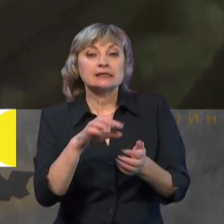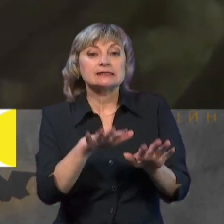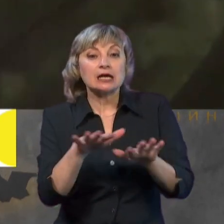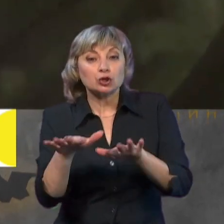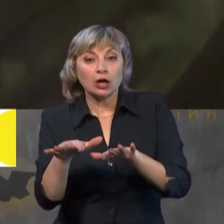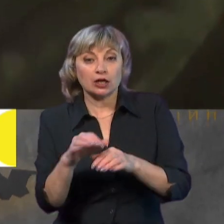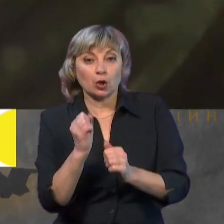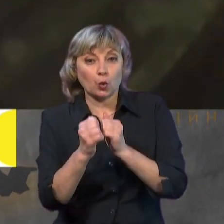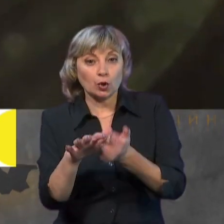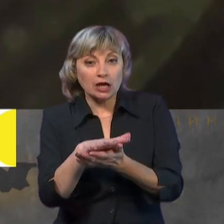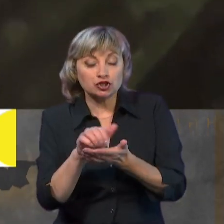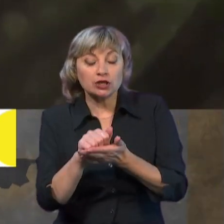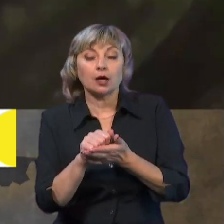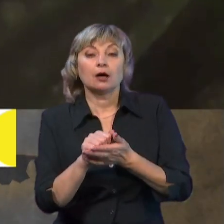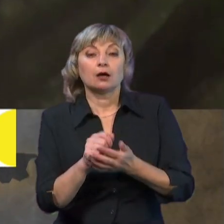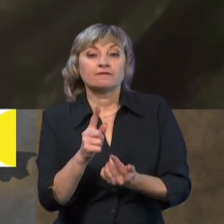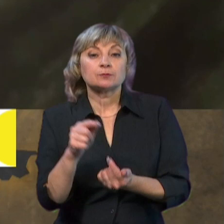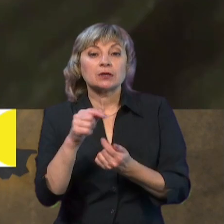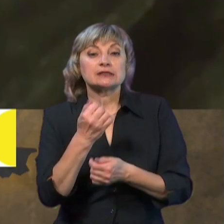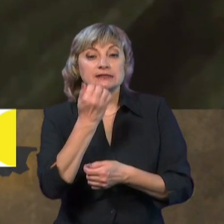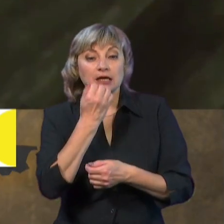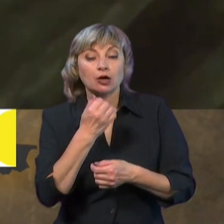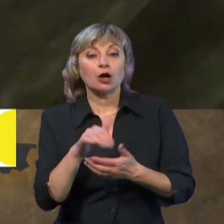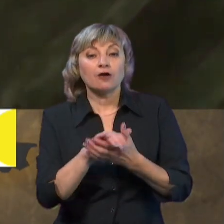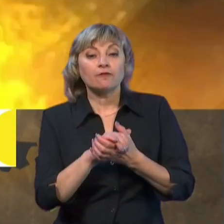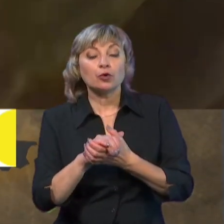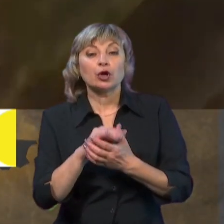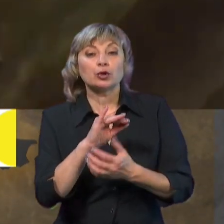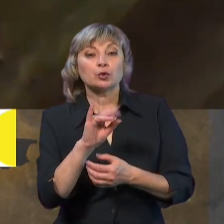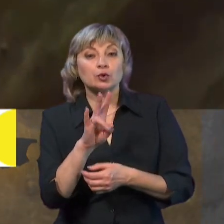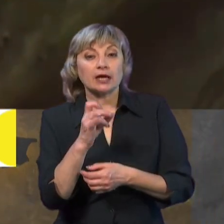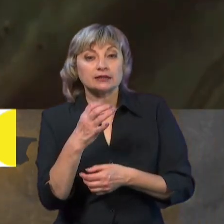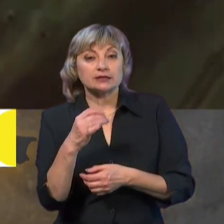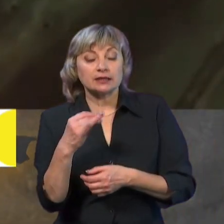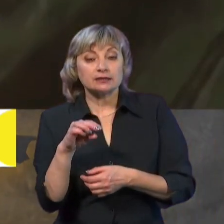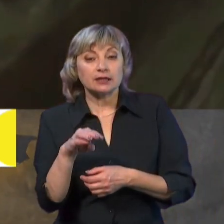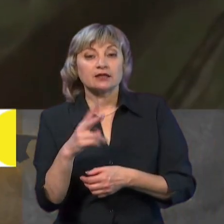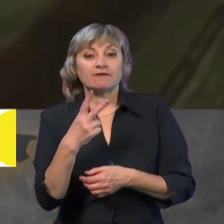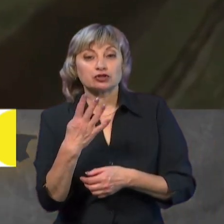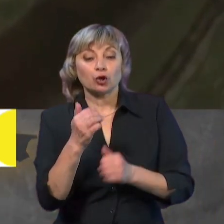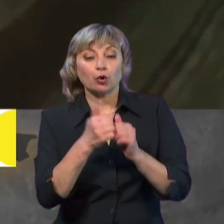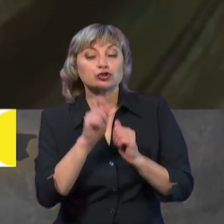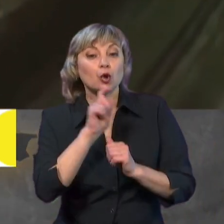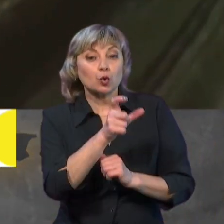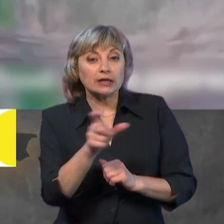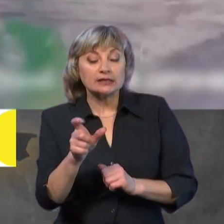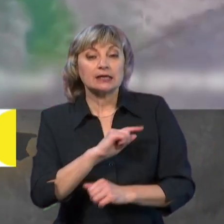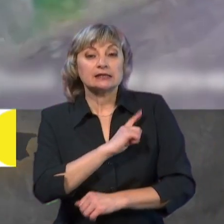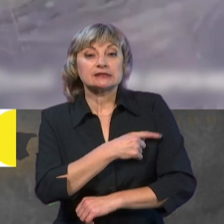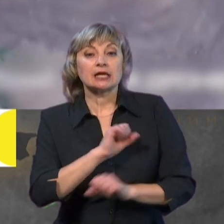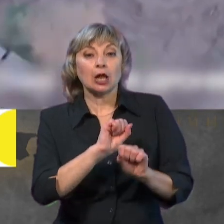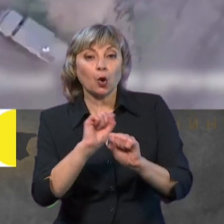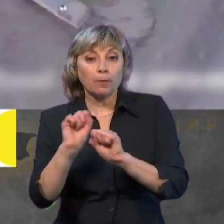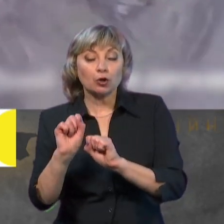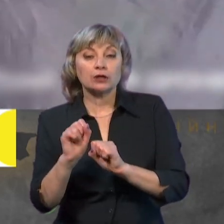враження. Відповідно, за рахунок фонду Юнити-24, а також кожного українця, сили оборони